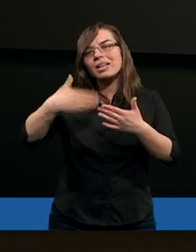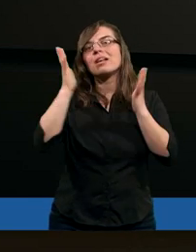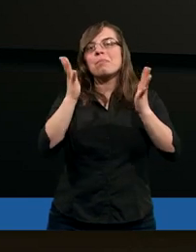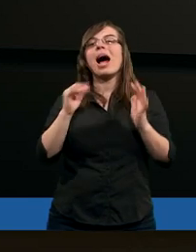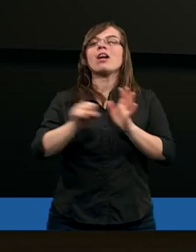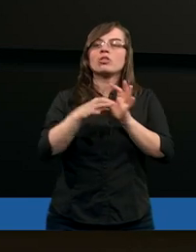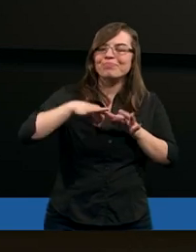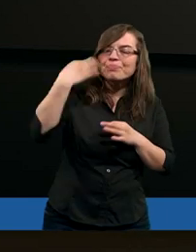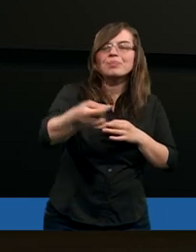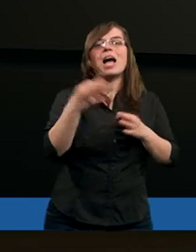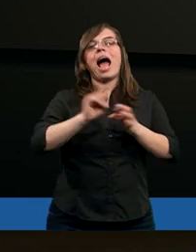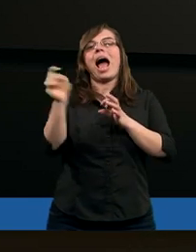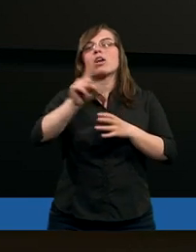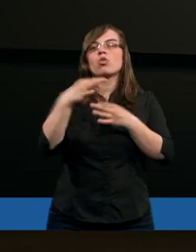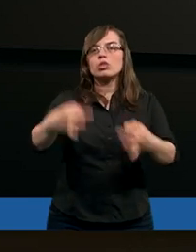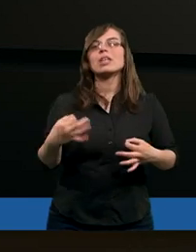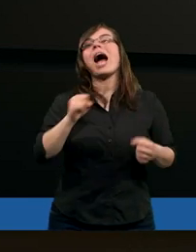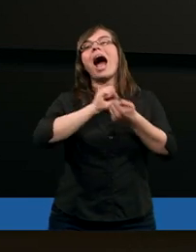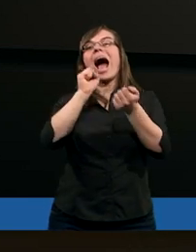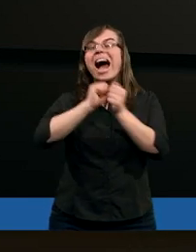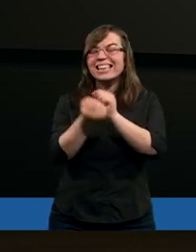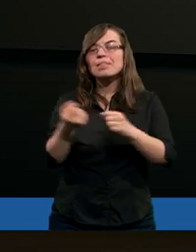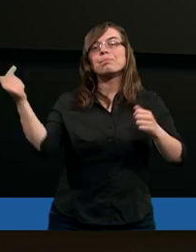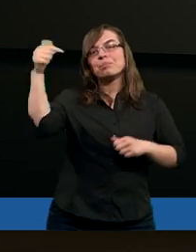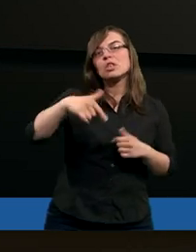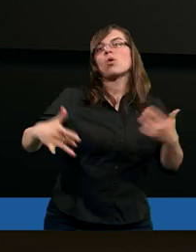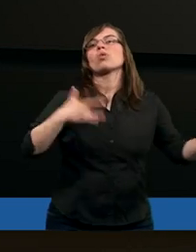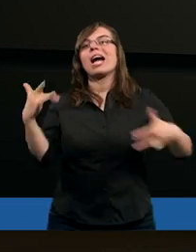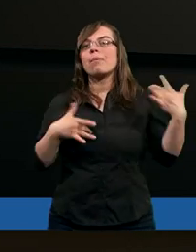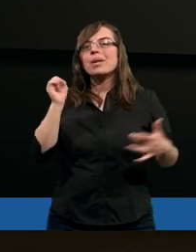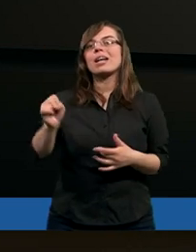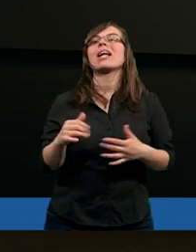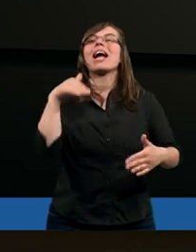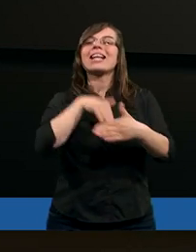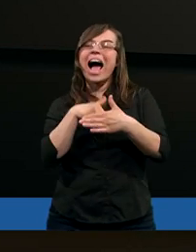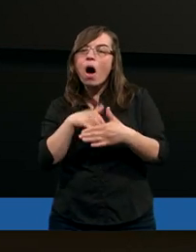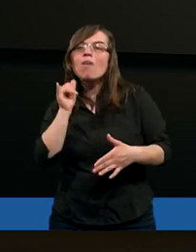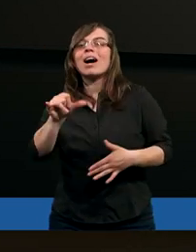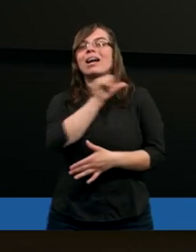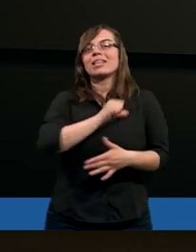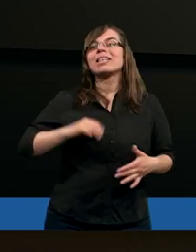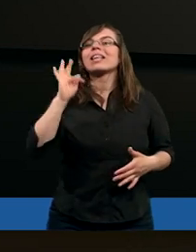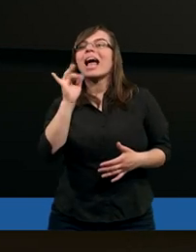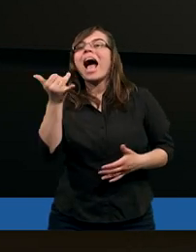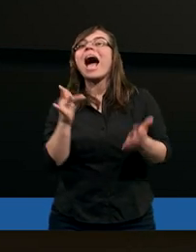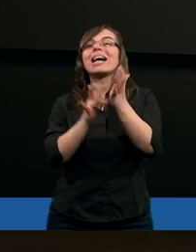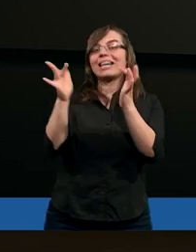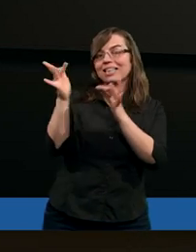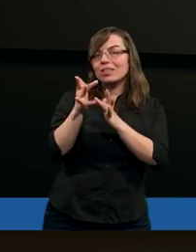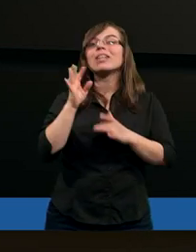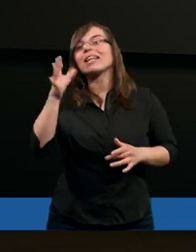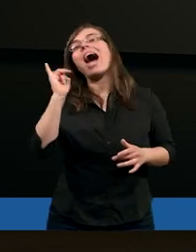dba do dzisiejszego dnia, ale abyśmy, gdy przyjdą cierpienia, zachowali się tak jak